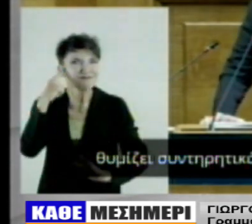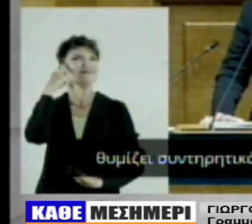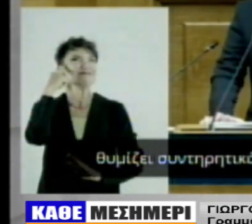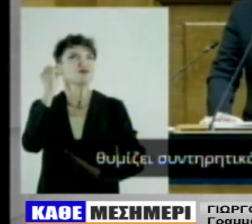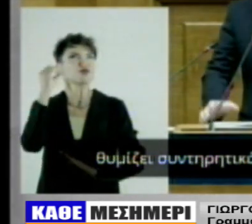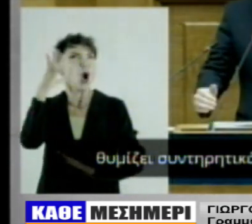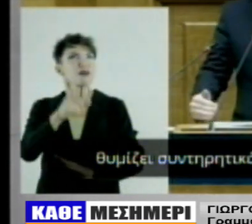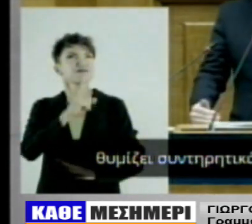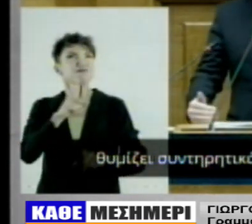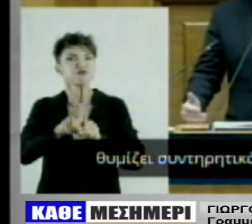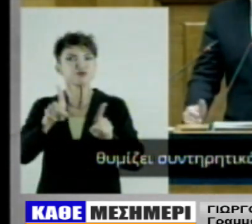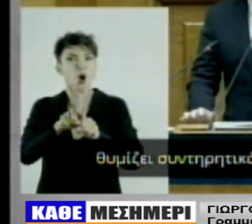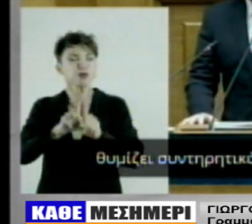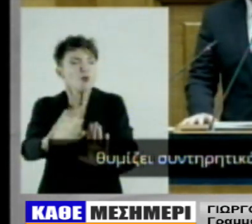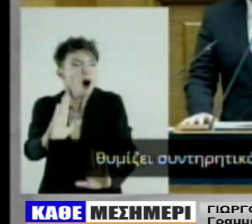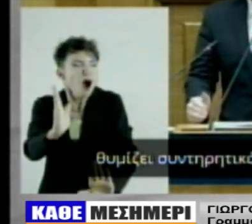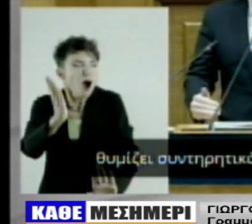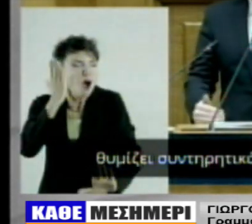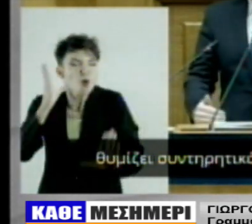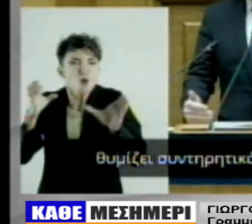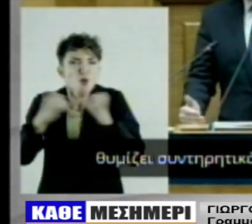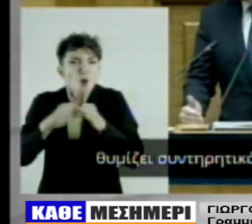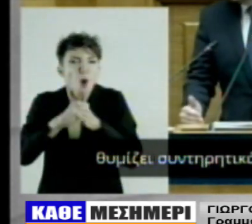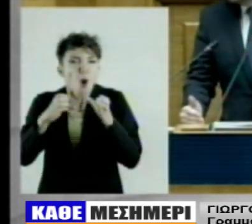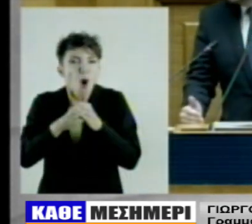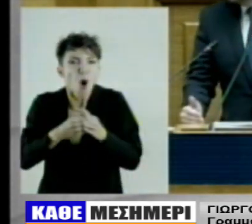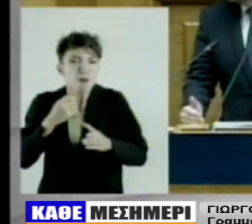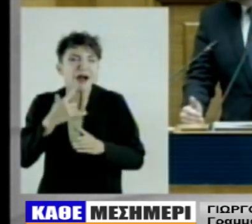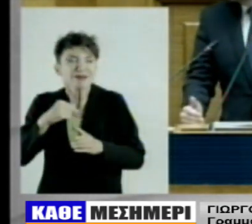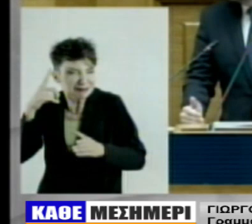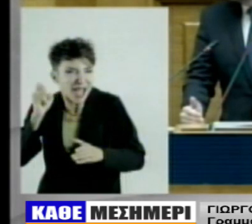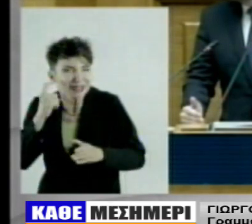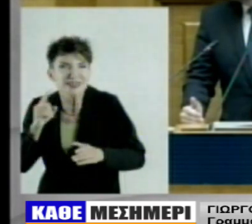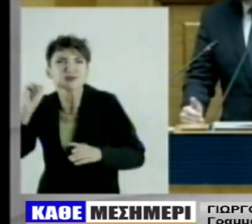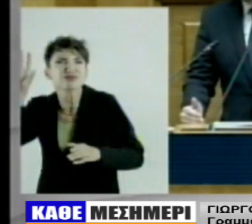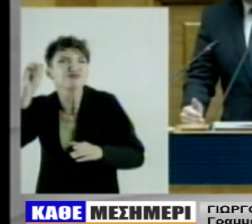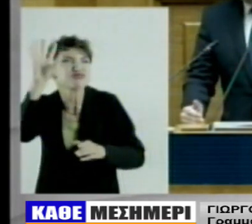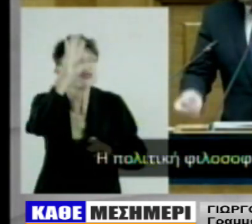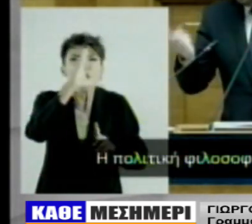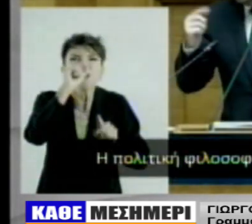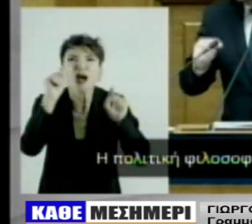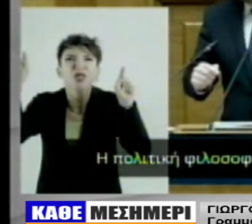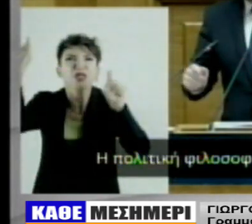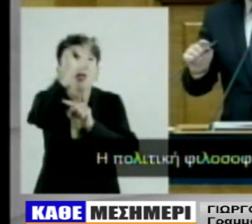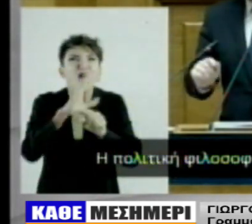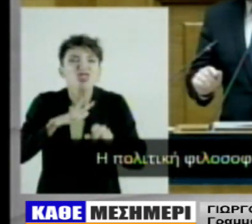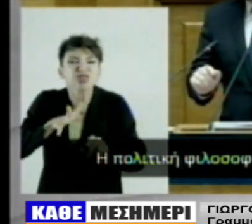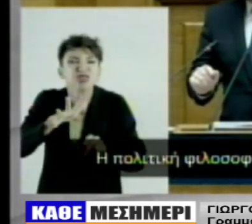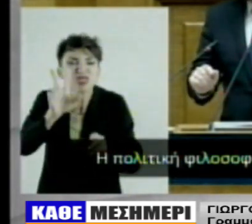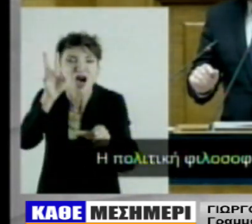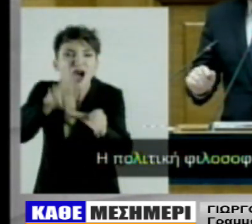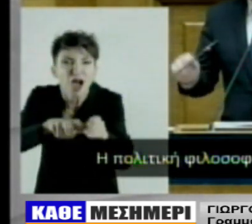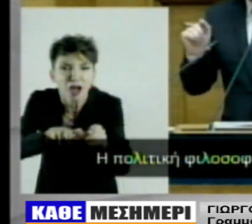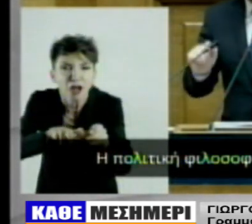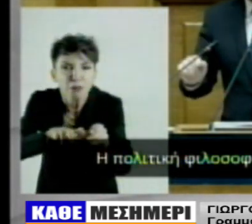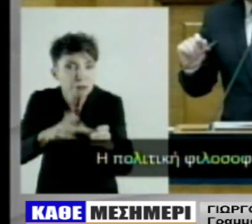πήρε ένα ποσοστό πάρα πολύ ψηλό να μην έχει αντίπαλο και εμείς αυτό που προδοκούμε είναι να είμαστε οι δύναμοι εκείνοι, να είμαστε